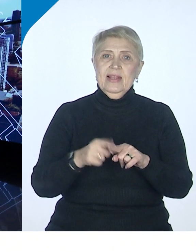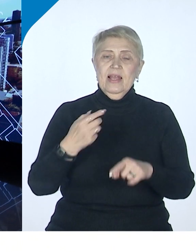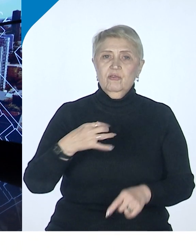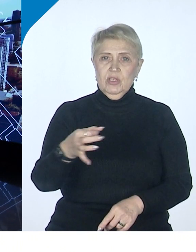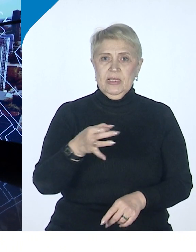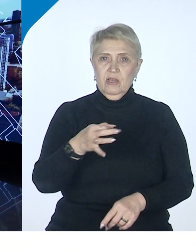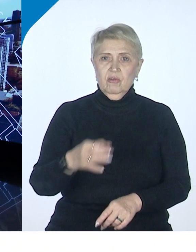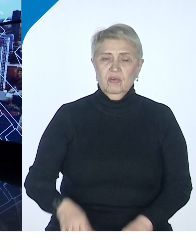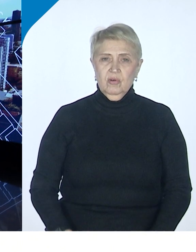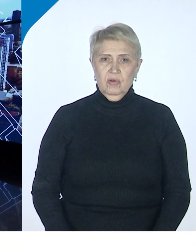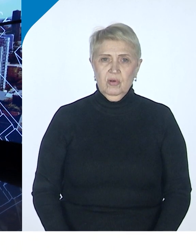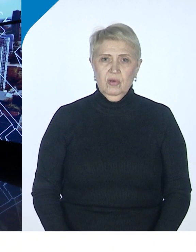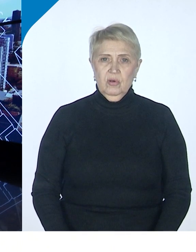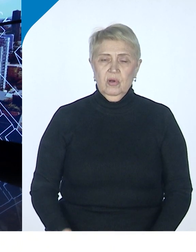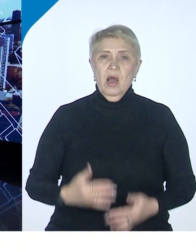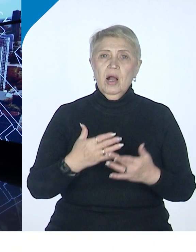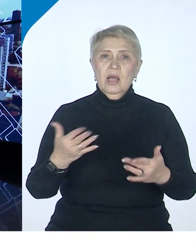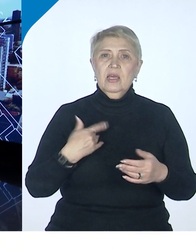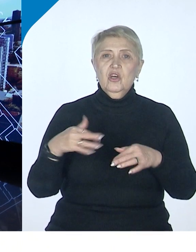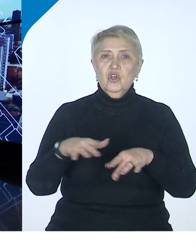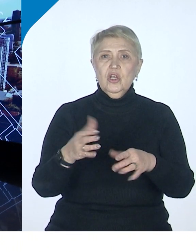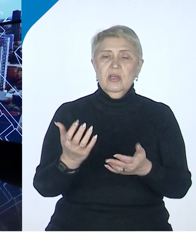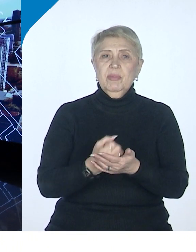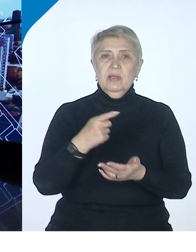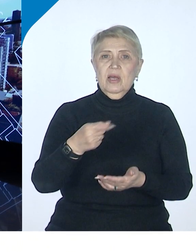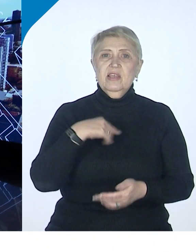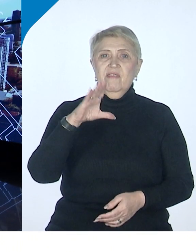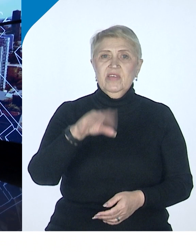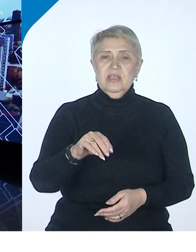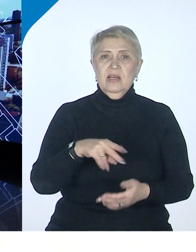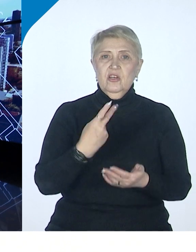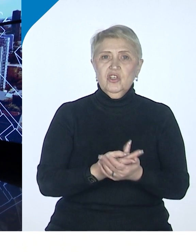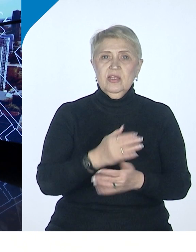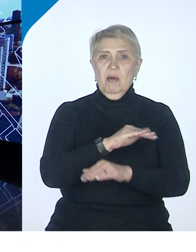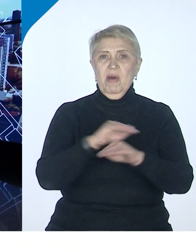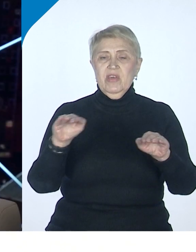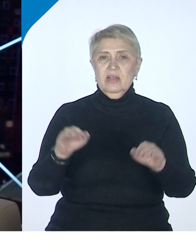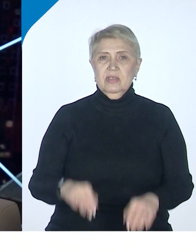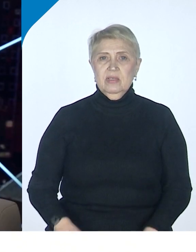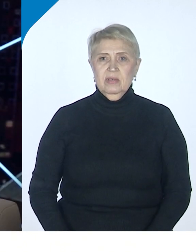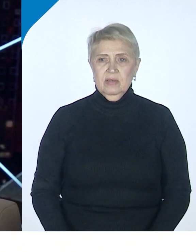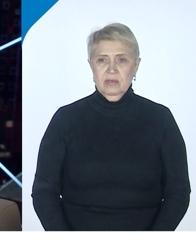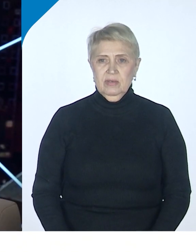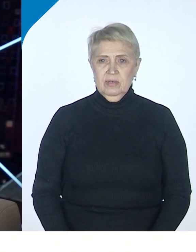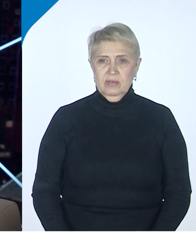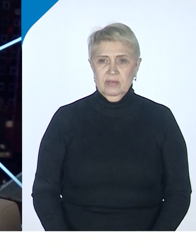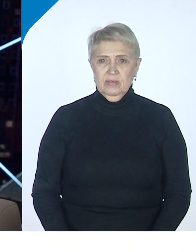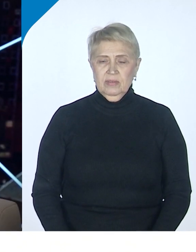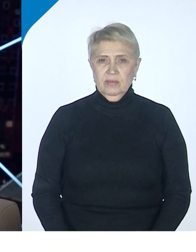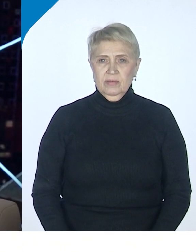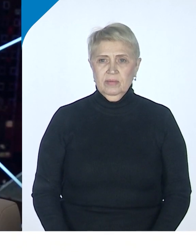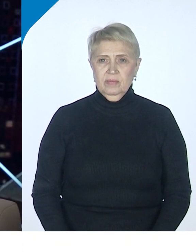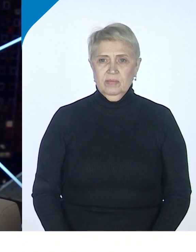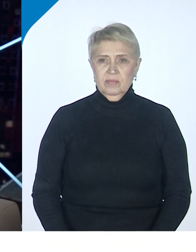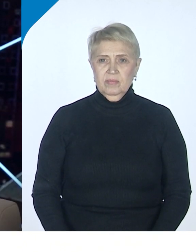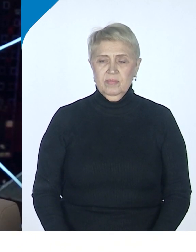ну, что здесь неправильные, какие решения принимаются? Они все лежат на поверхности. То есть, купируются